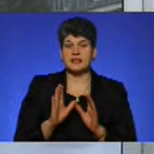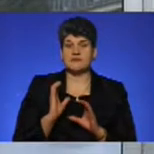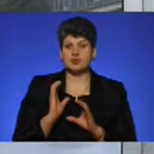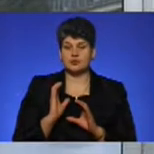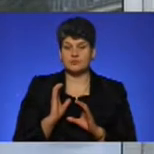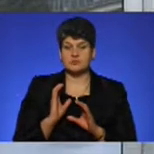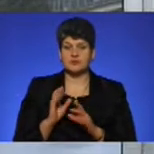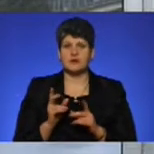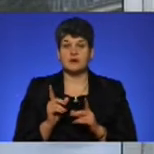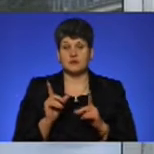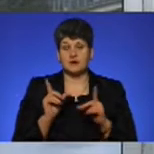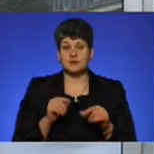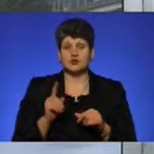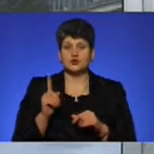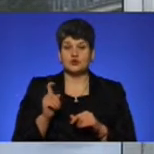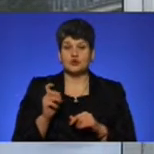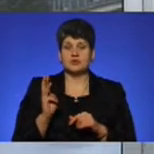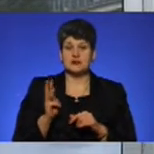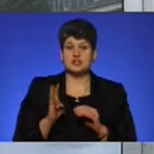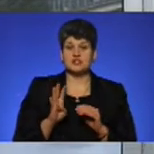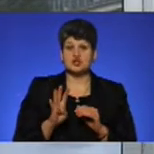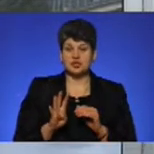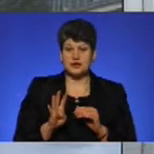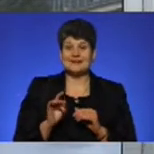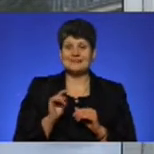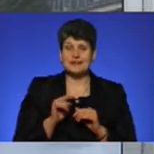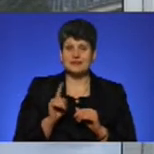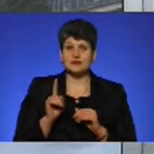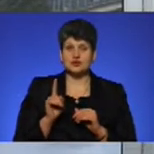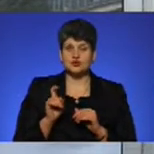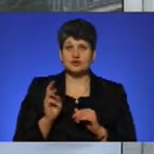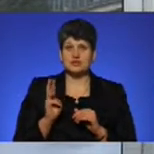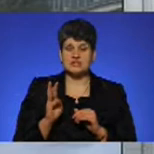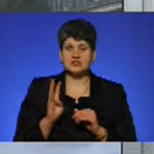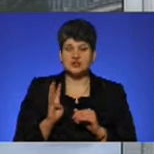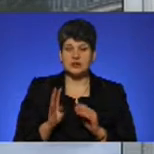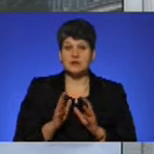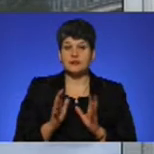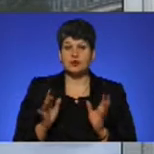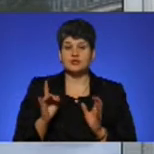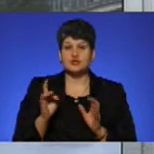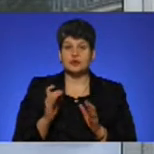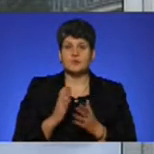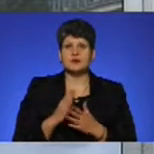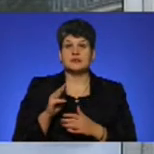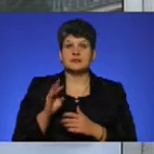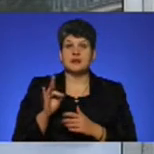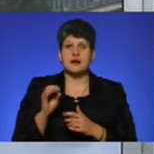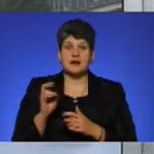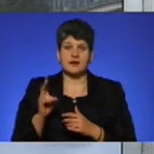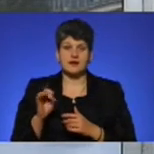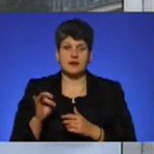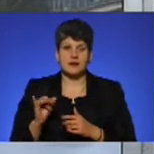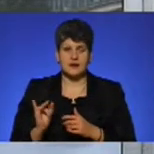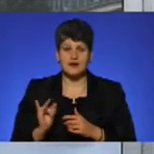Виходить 134 автобуса, із цих 134 автобусів більше 100 оборудований трекерами, але ситуація в тому,